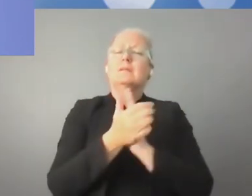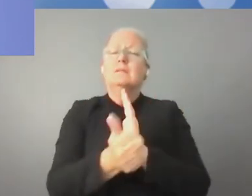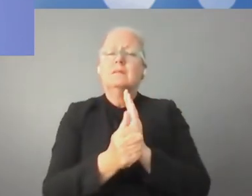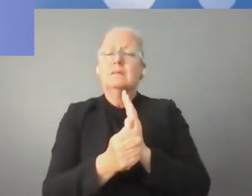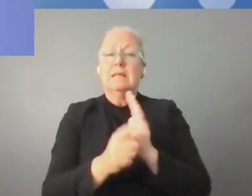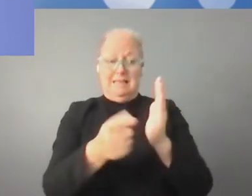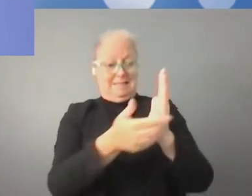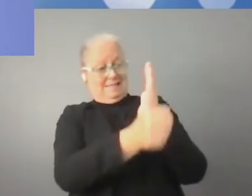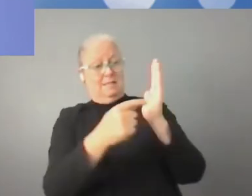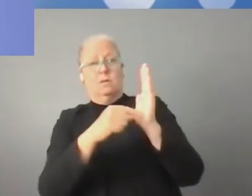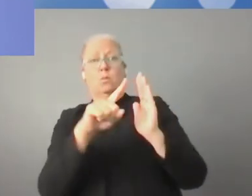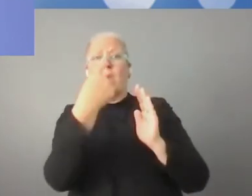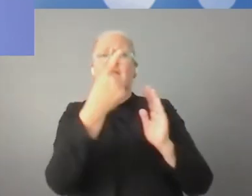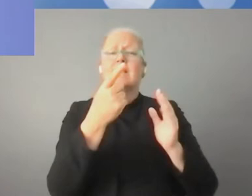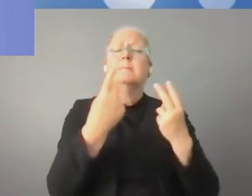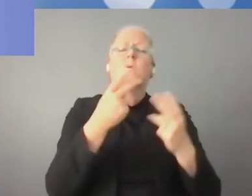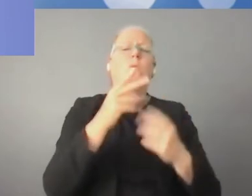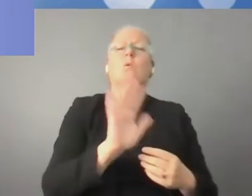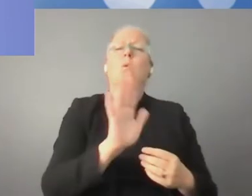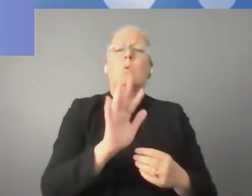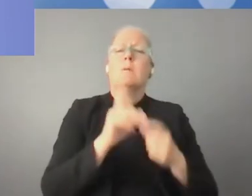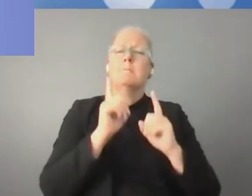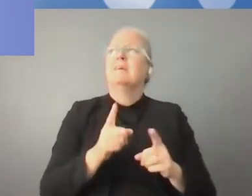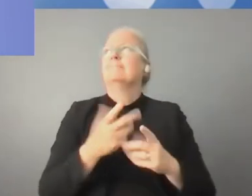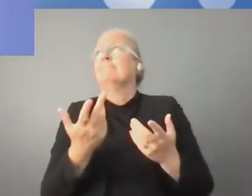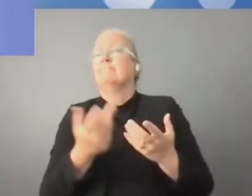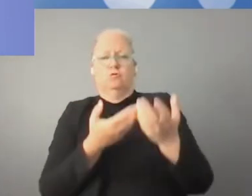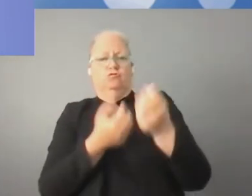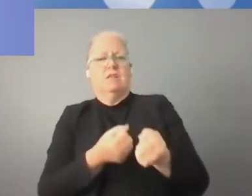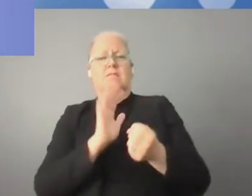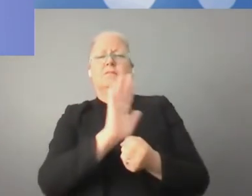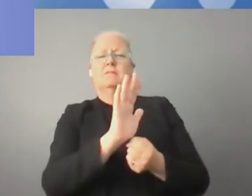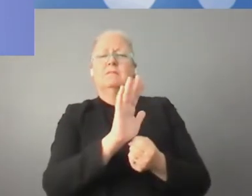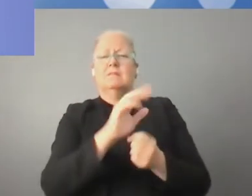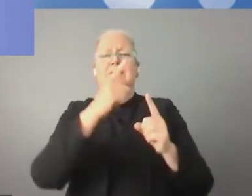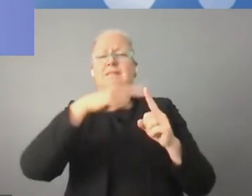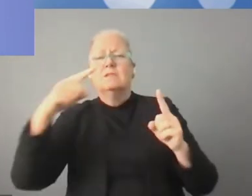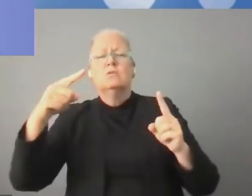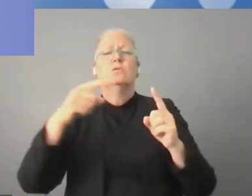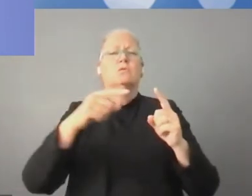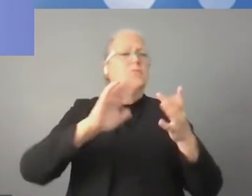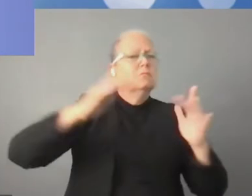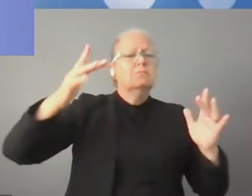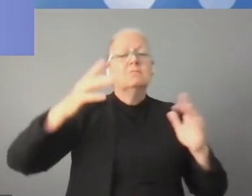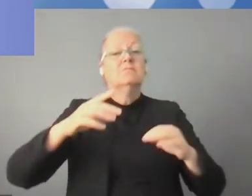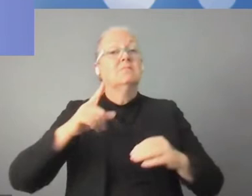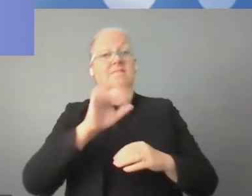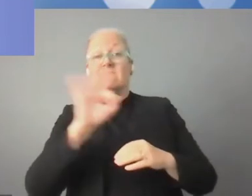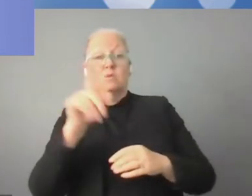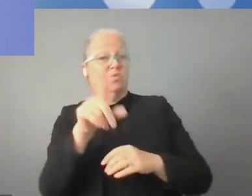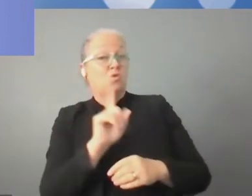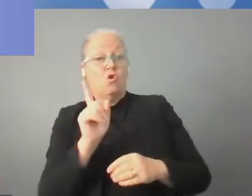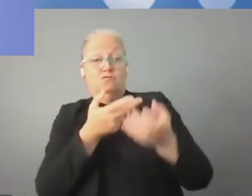przykład w obszarze informatyki. Ale nie chodzi tylko o umiejętności, ale także o cały szerszy kontekst, więc